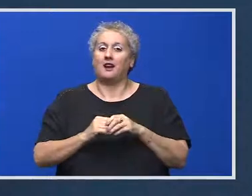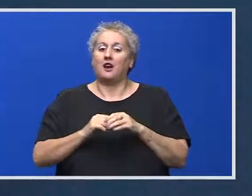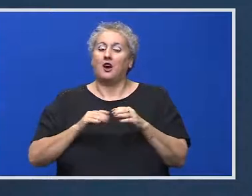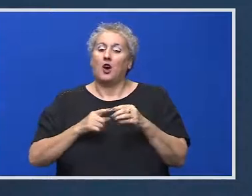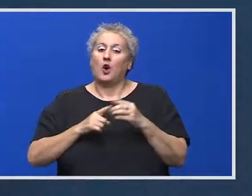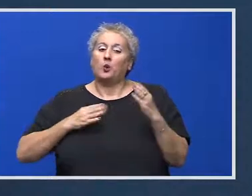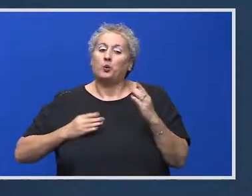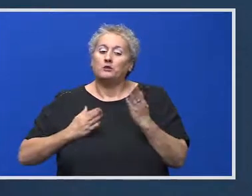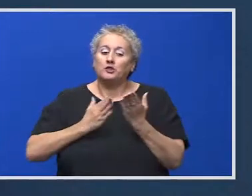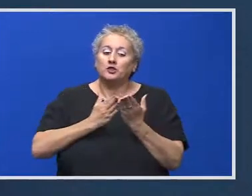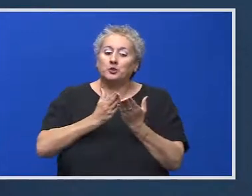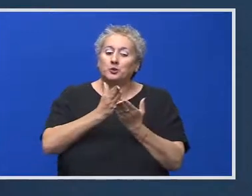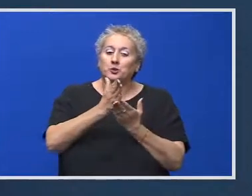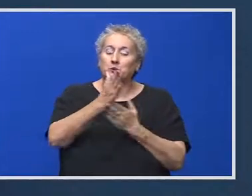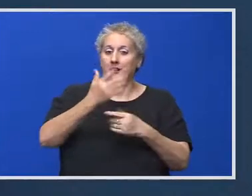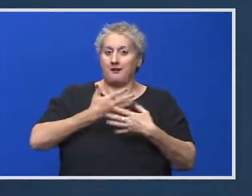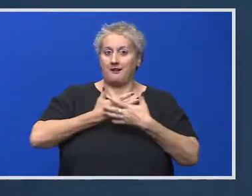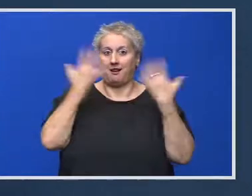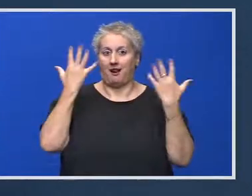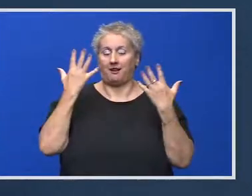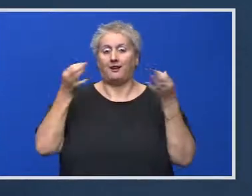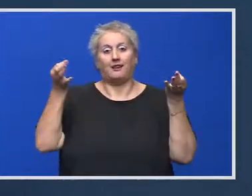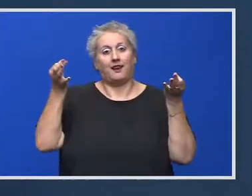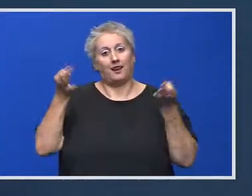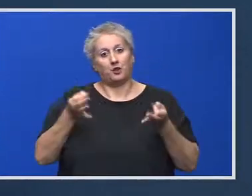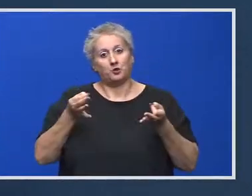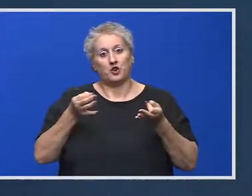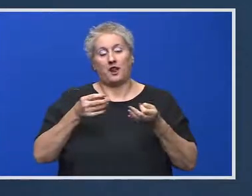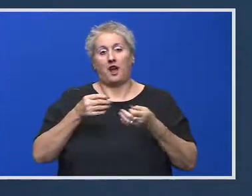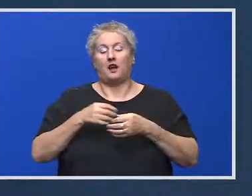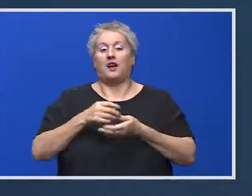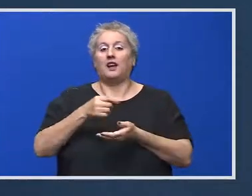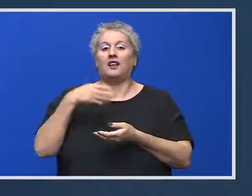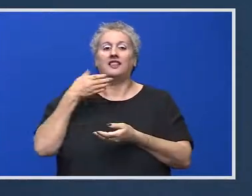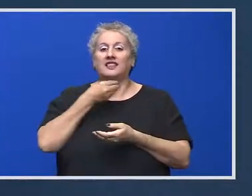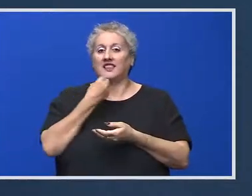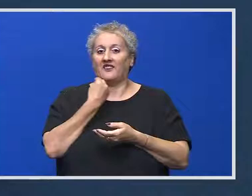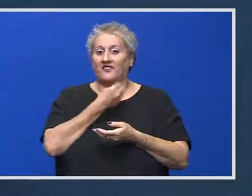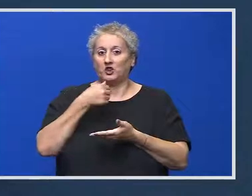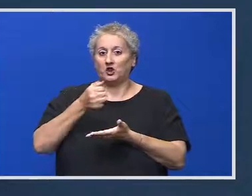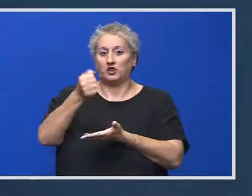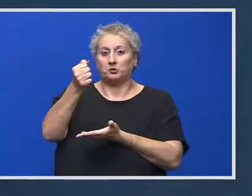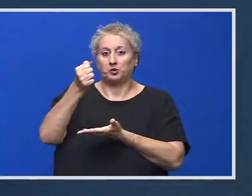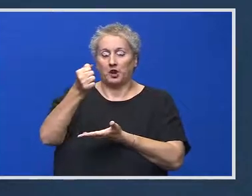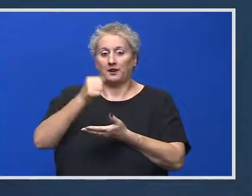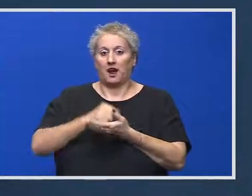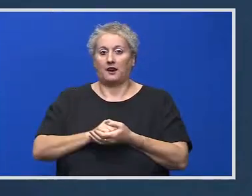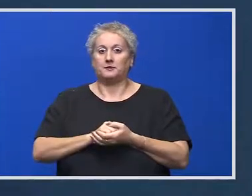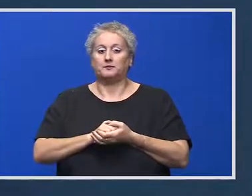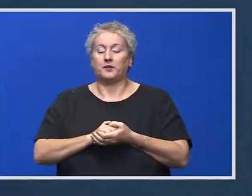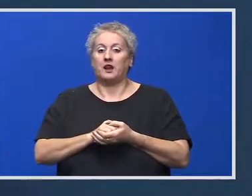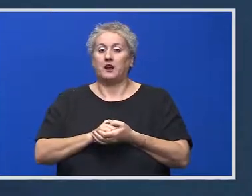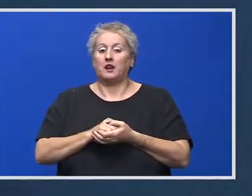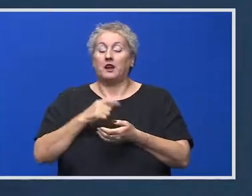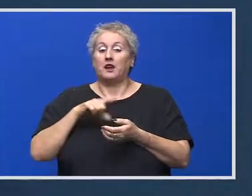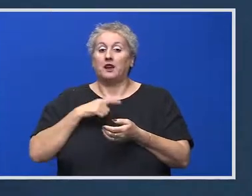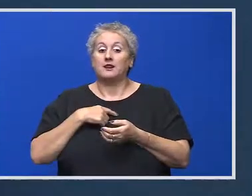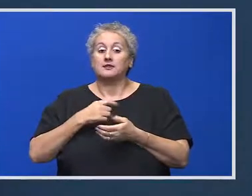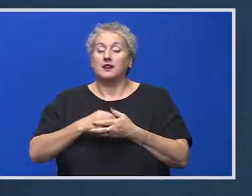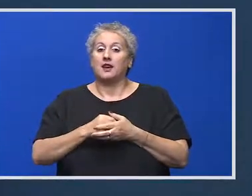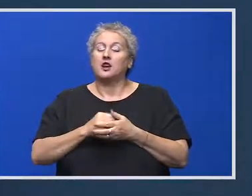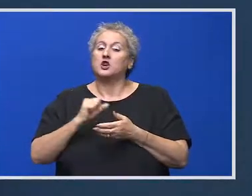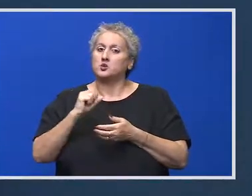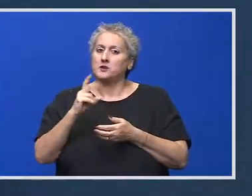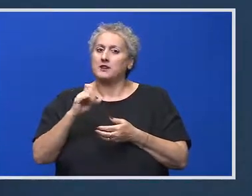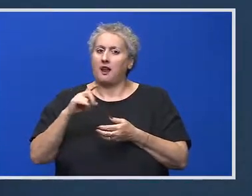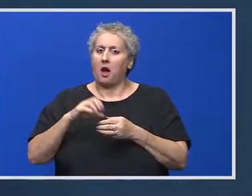traitorie clară de reducerea deficitului bugetar. Și sustenabilă și credibilă. Și vă spun că este și sustenabilă și